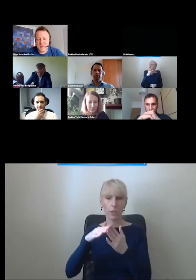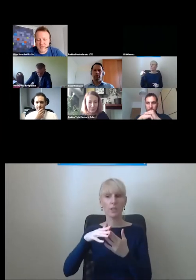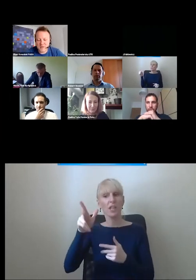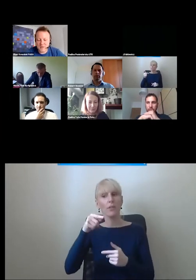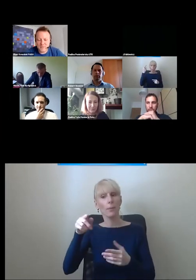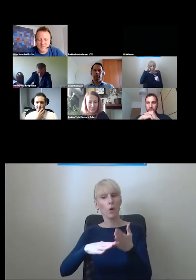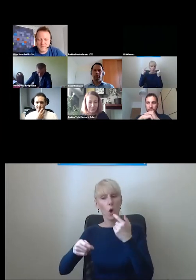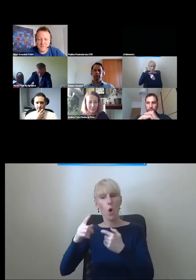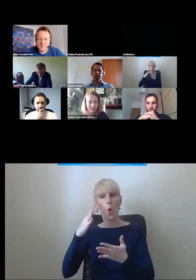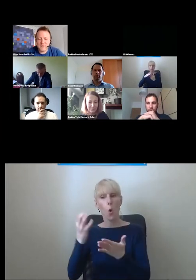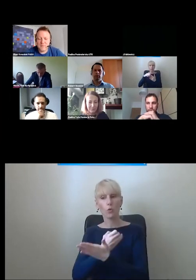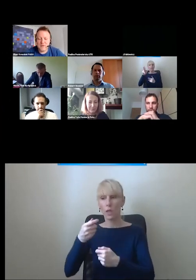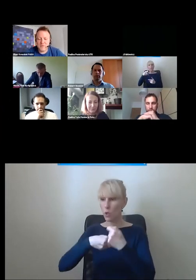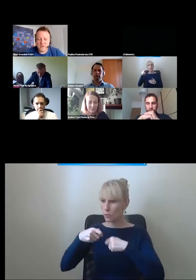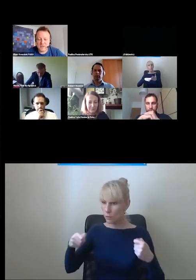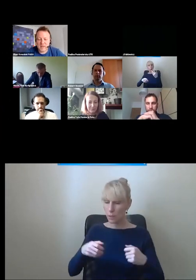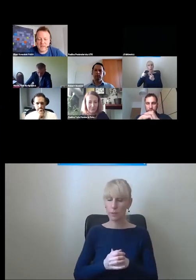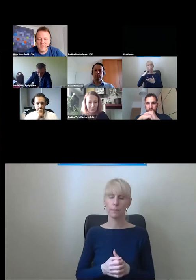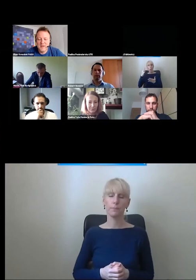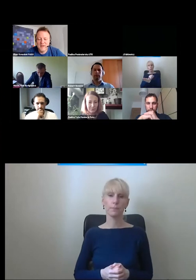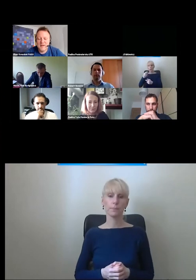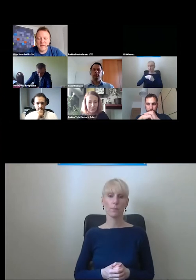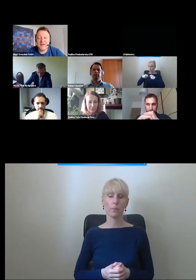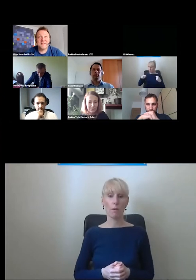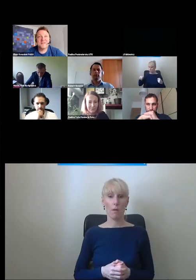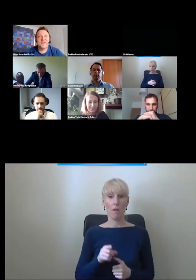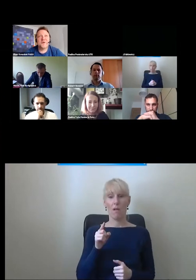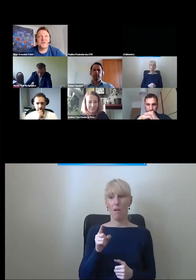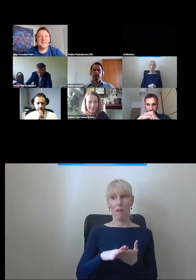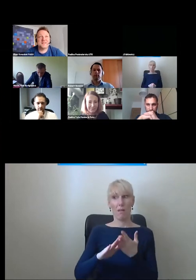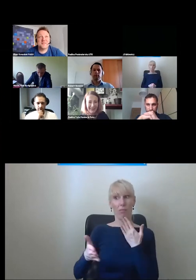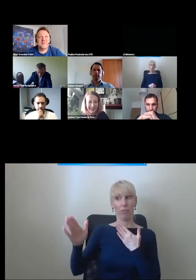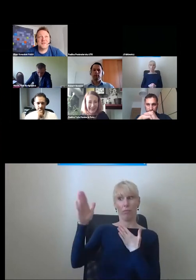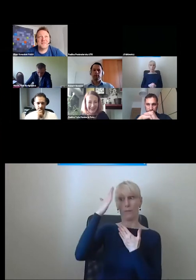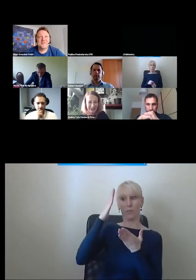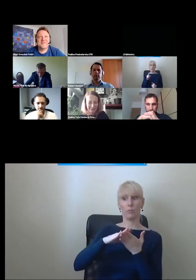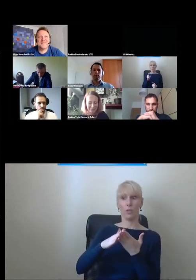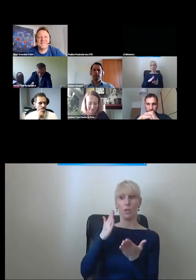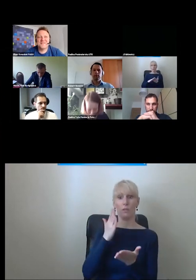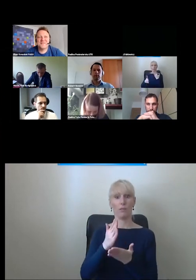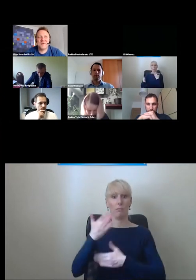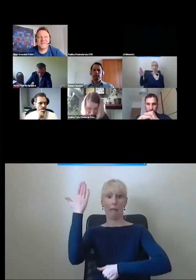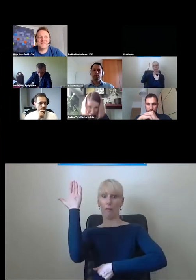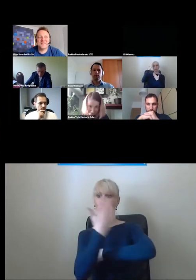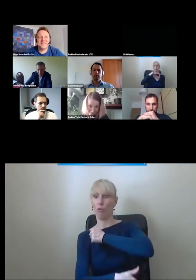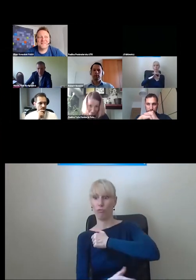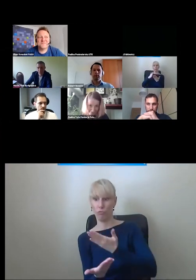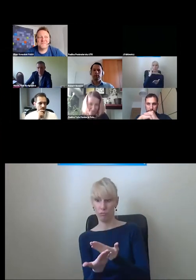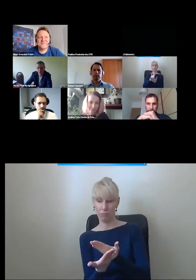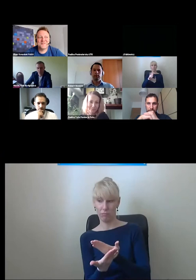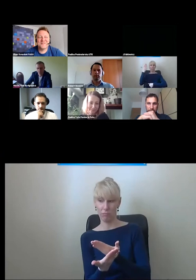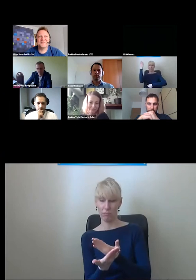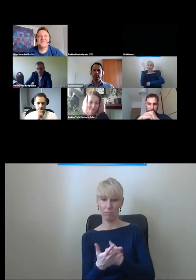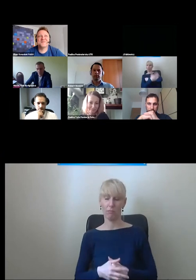rozwiązania będą korzystać. No niepokojąca jest ta informacja, że jednak